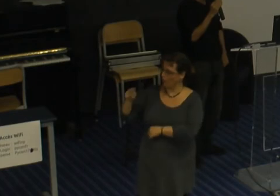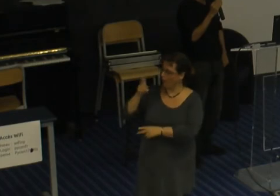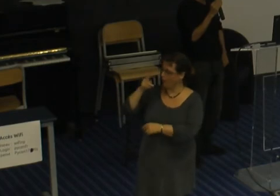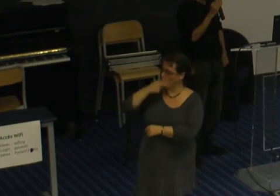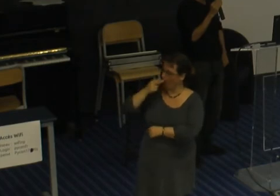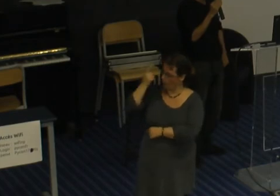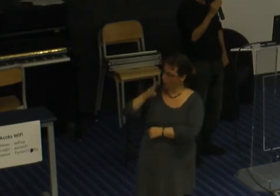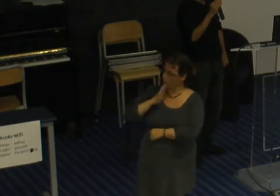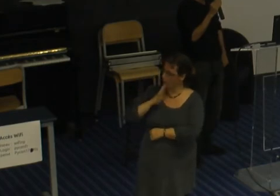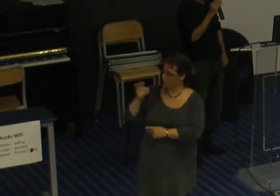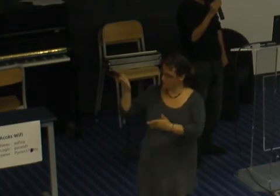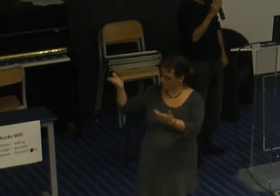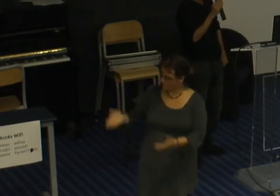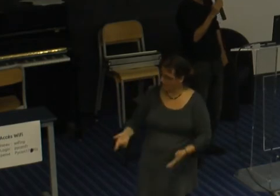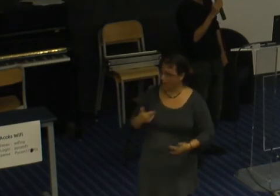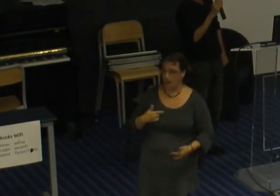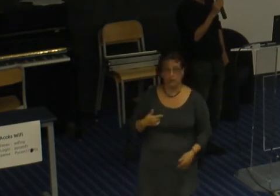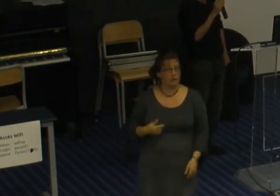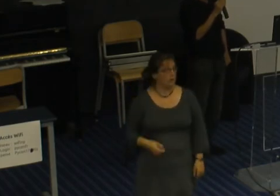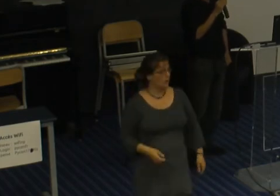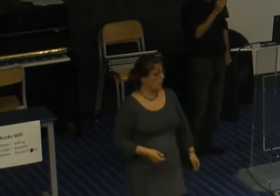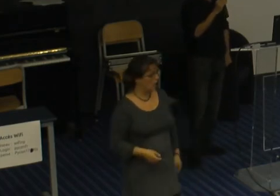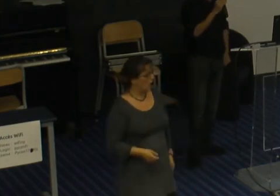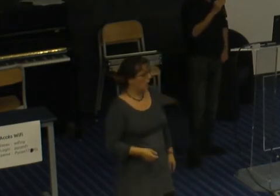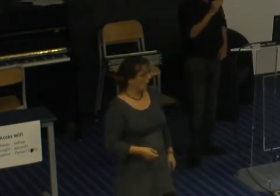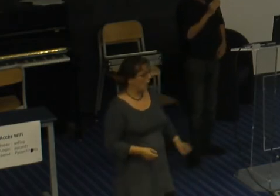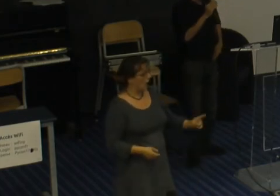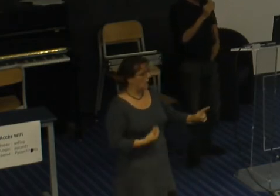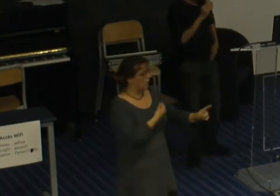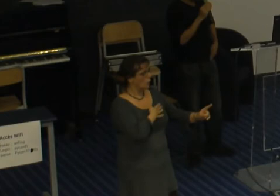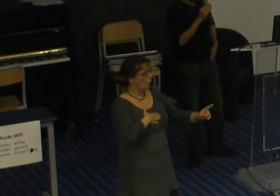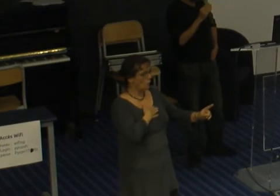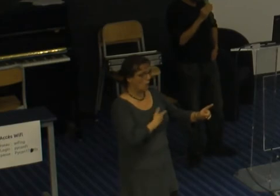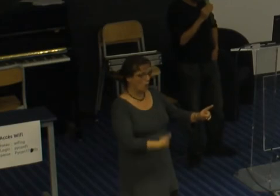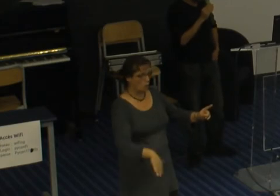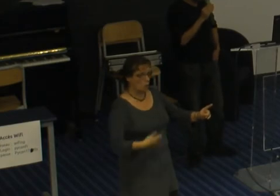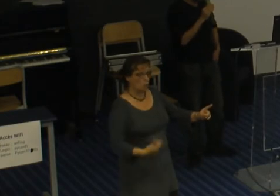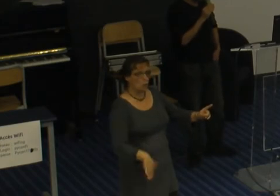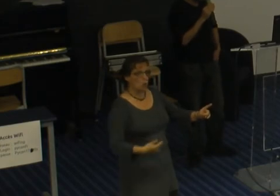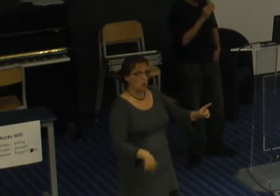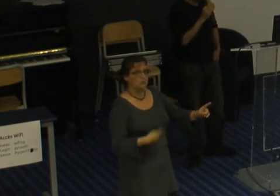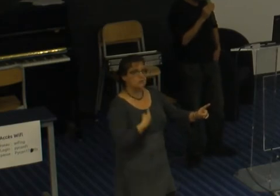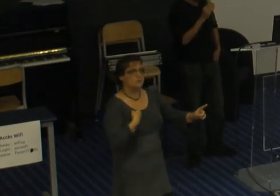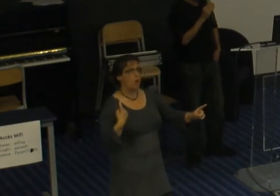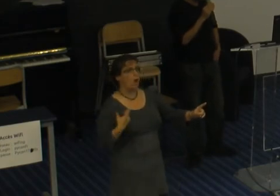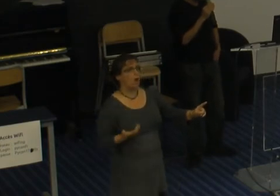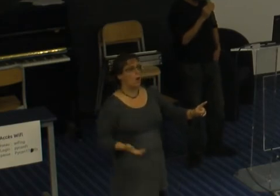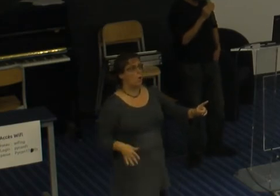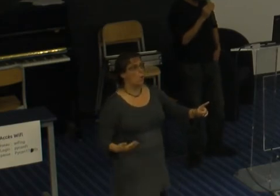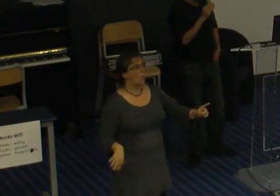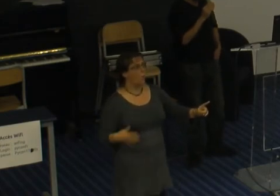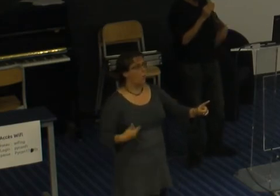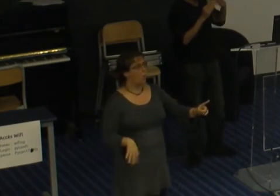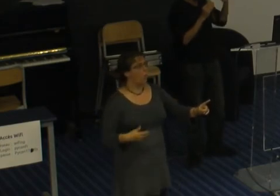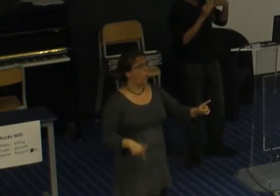et t'es là à te dire mais on en est à ce niveau là et en fait on se rend compte qu'avoir